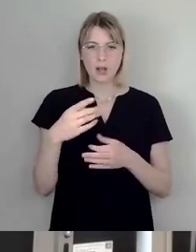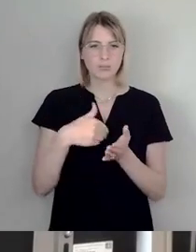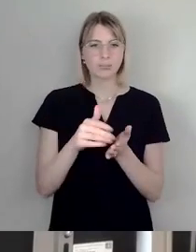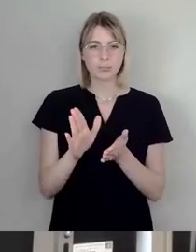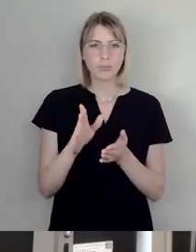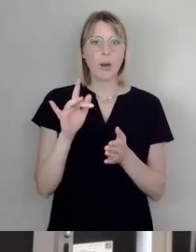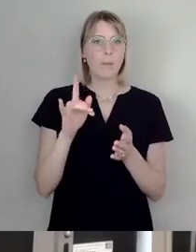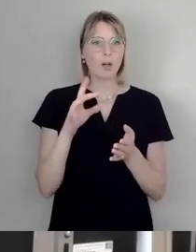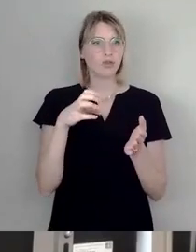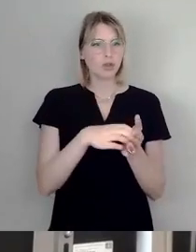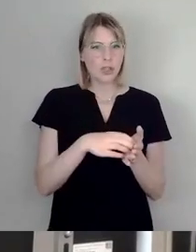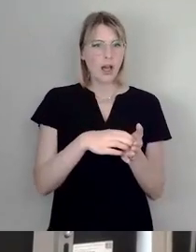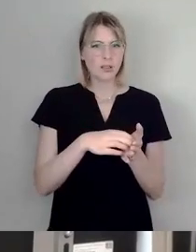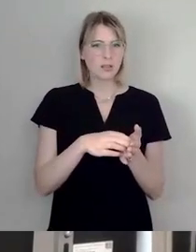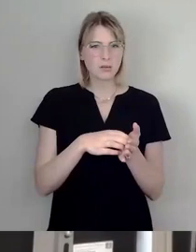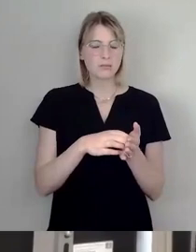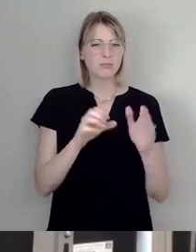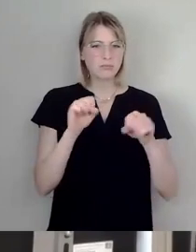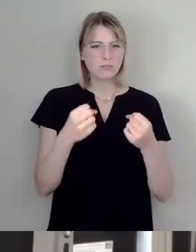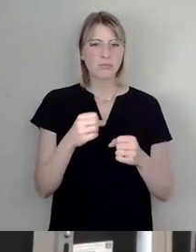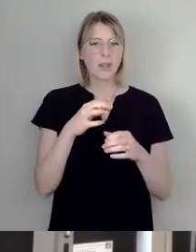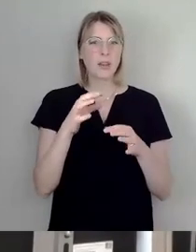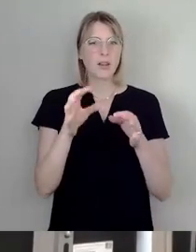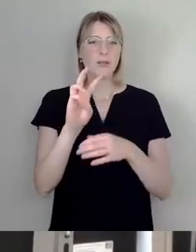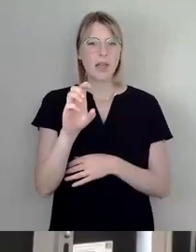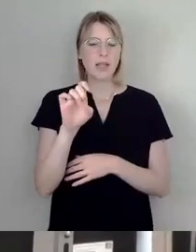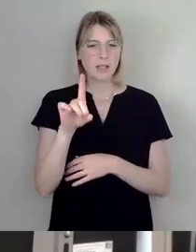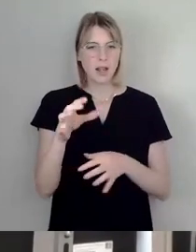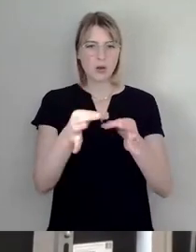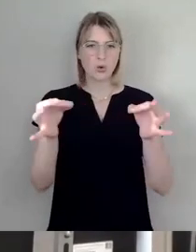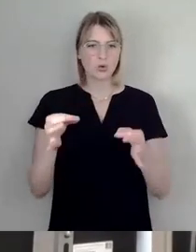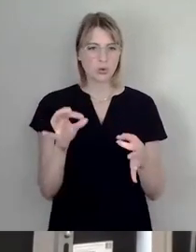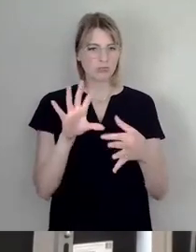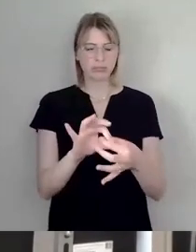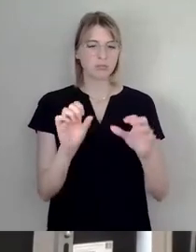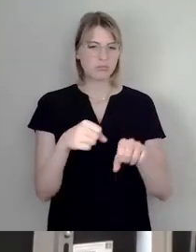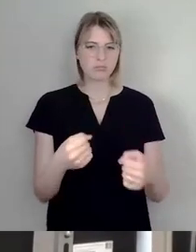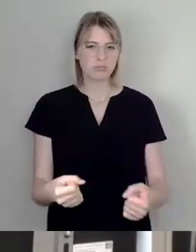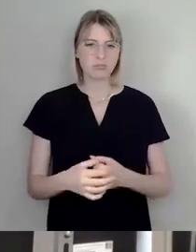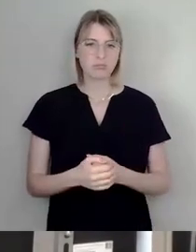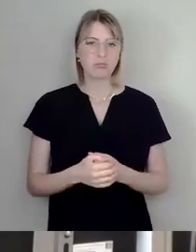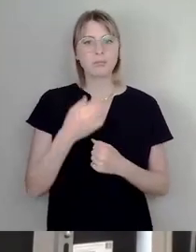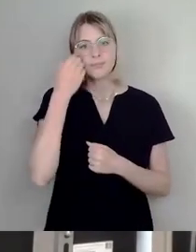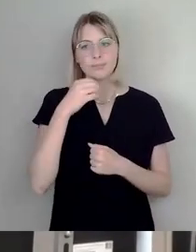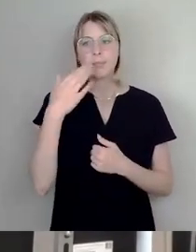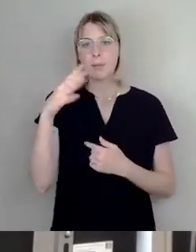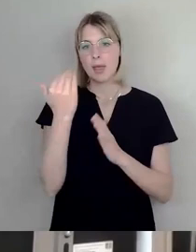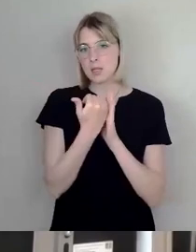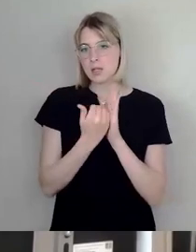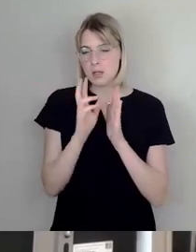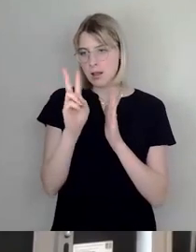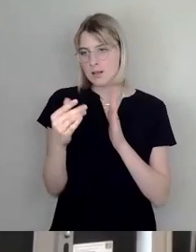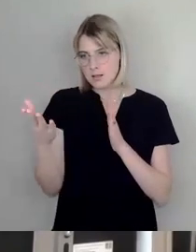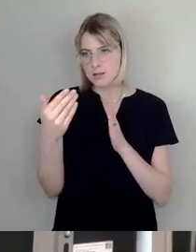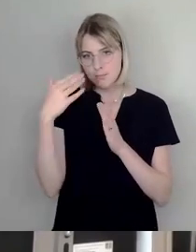Grundstücke der WED. Vielleicht sollte man sich mit dem Gesellschaftsrecht ein bisschen mehr auseinandersetzen. Insofern, wie gesagt, was